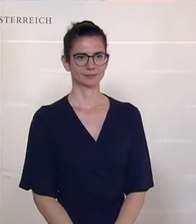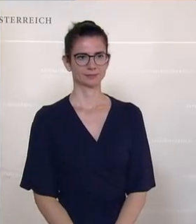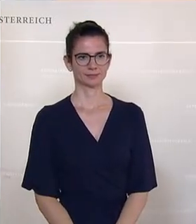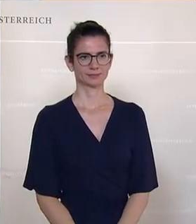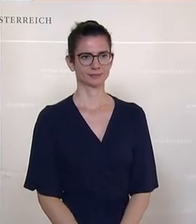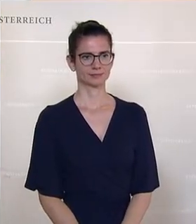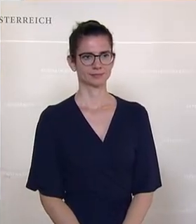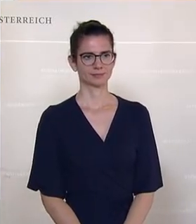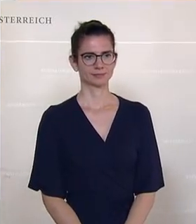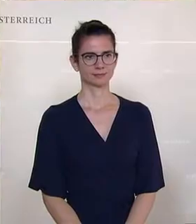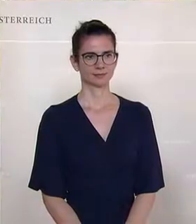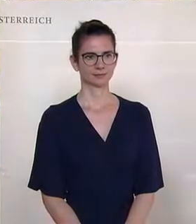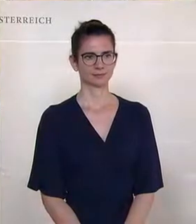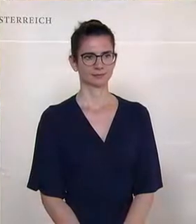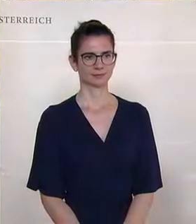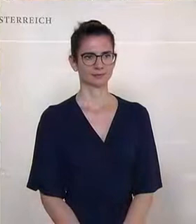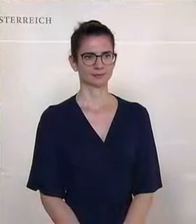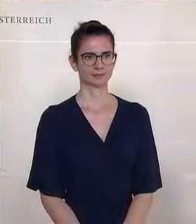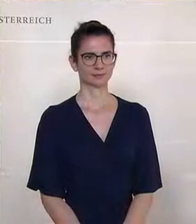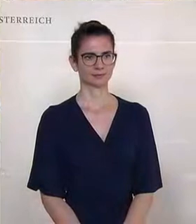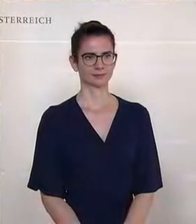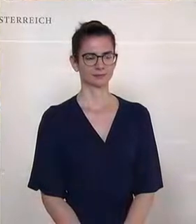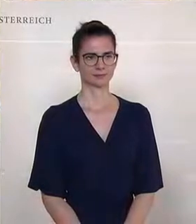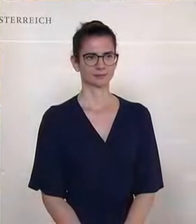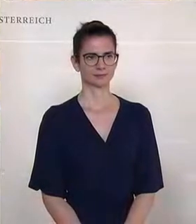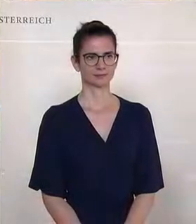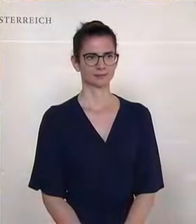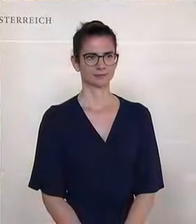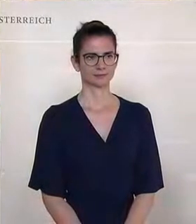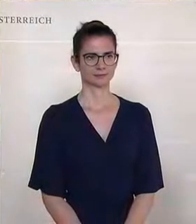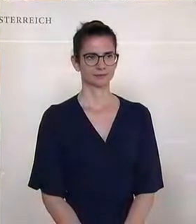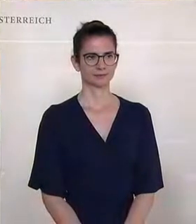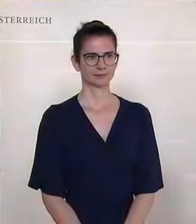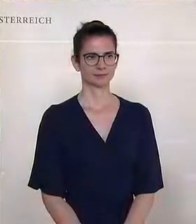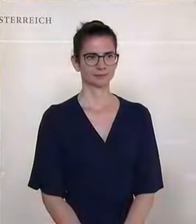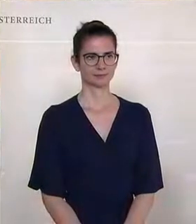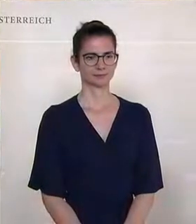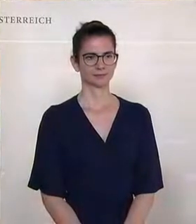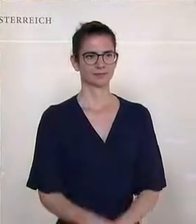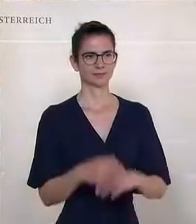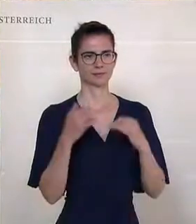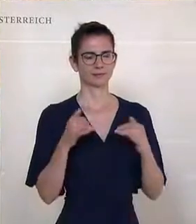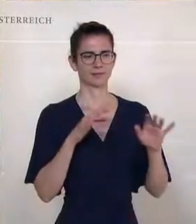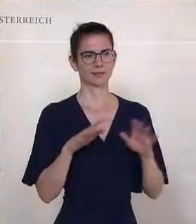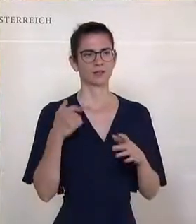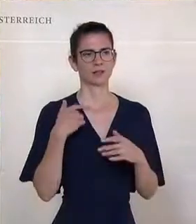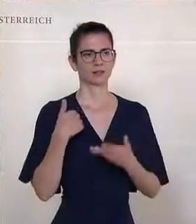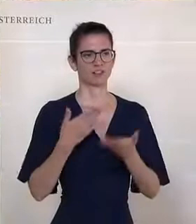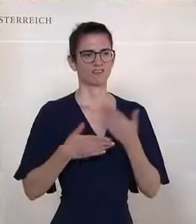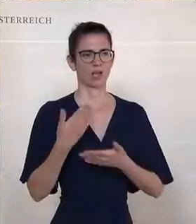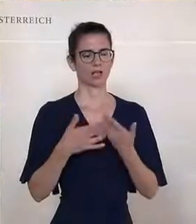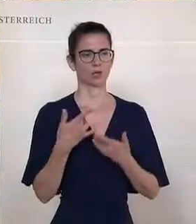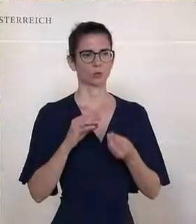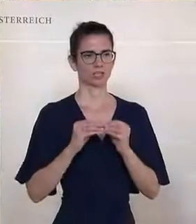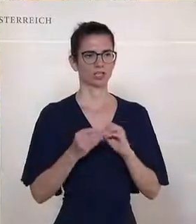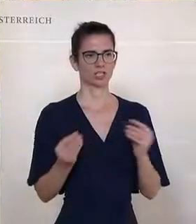Das war die Fragestunde mit Finanzminister Gernot Blümel, der noch das Rednerpult abwischt. Er wird jetzt wieder